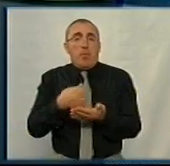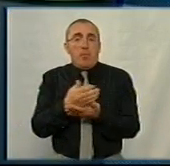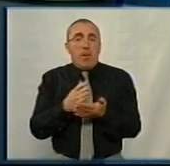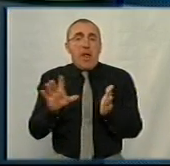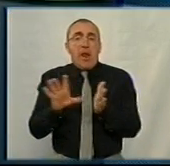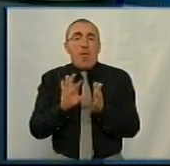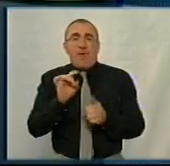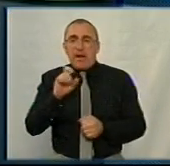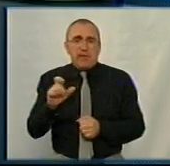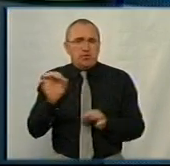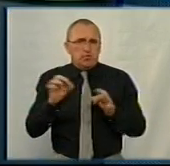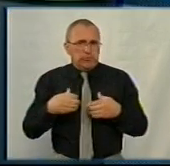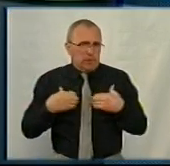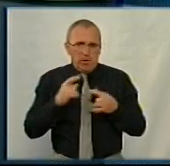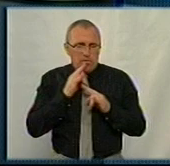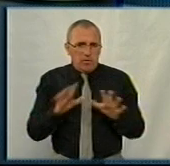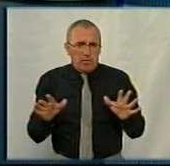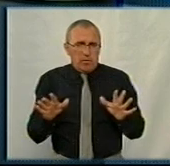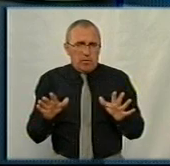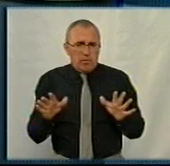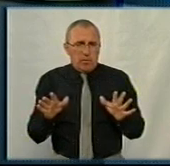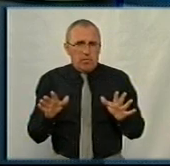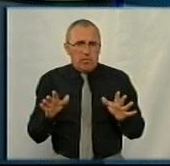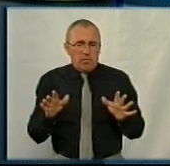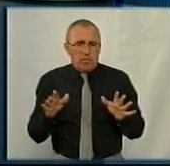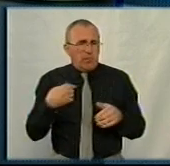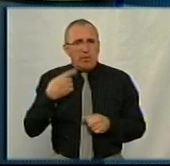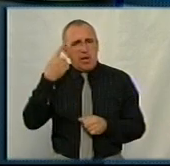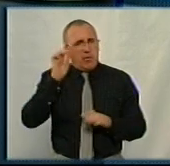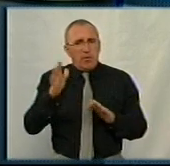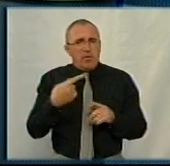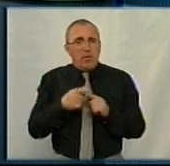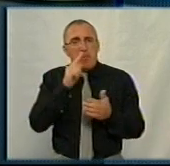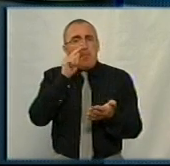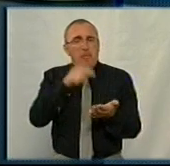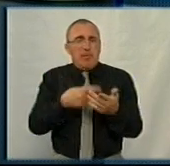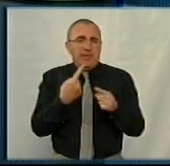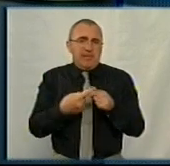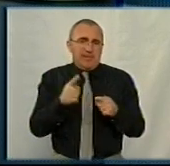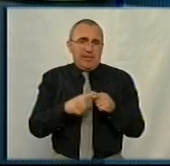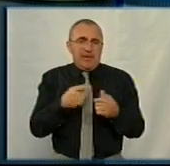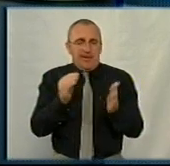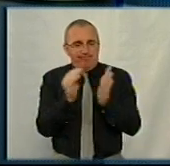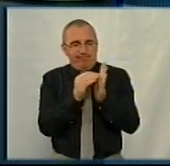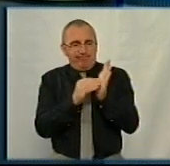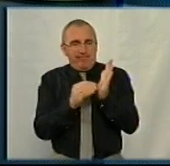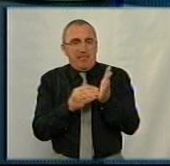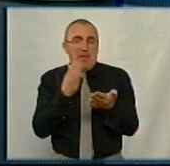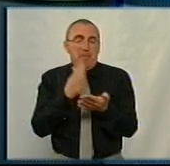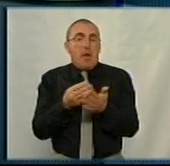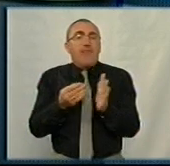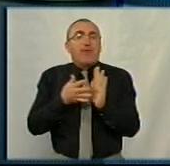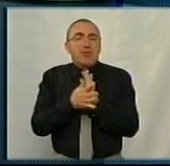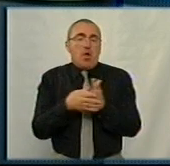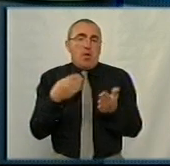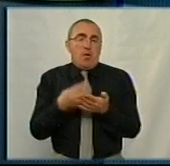електрофорезу, нічого страшного не станеться. Мова йде про те, що я не думаю, що потраплять такі певні позиції, які просто мають витрачати